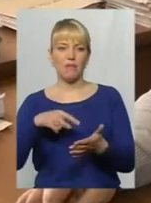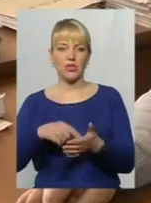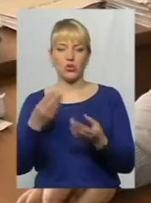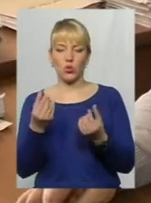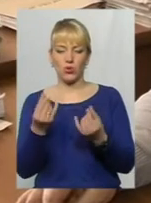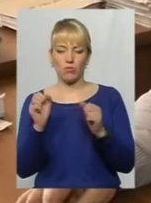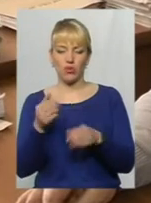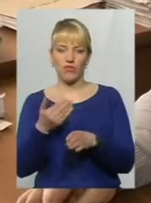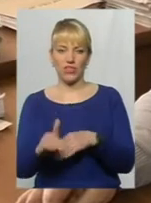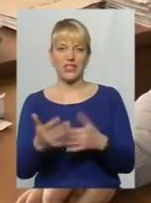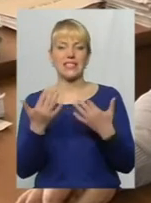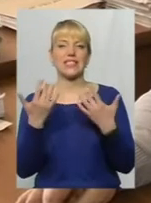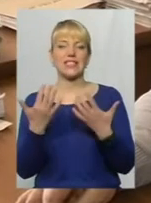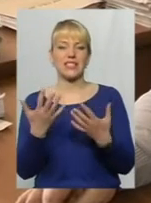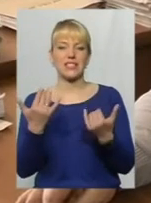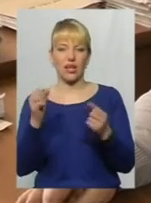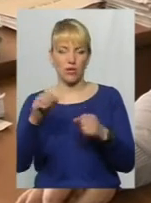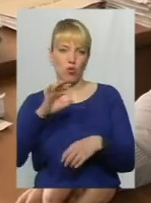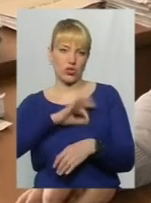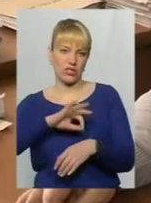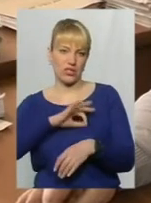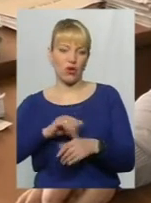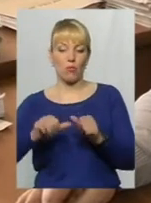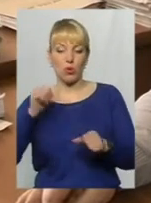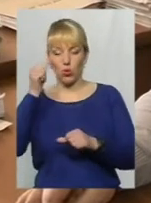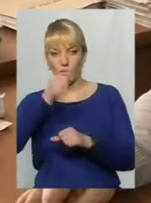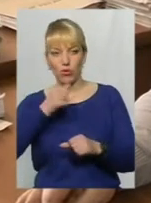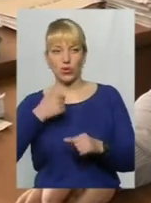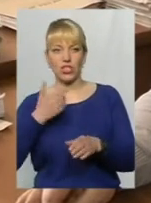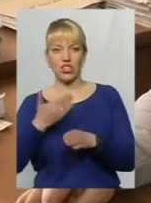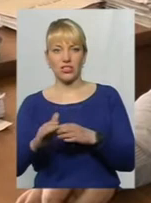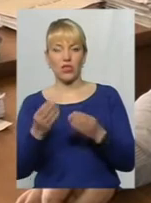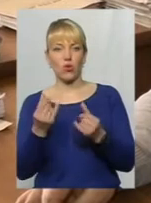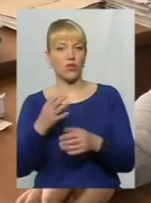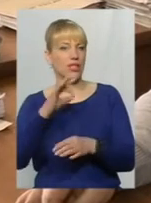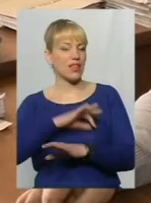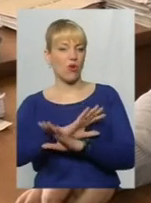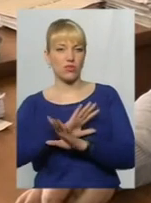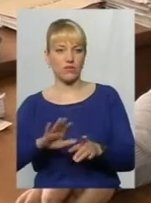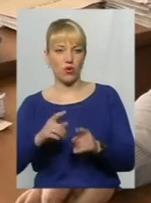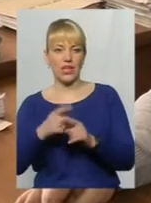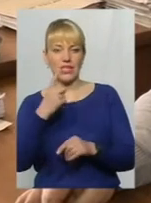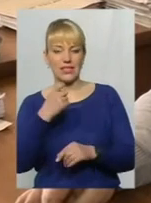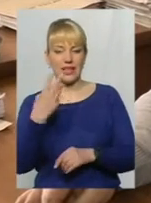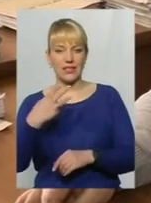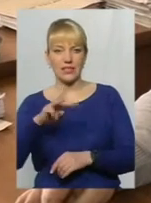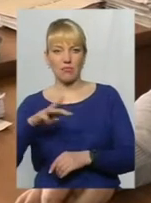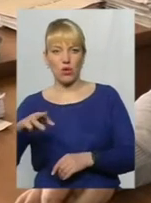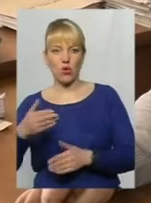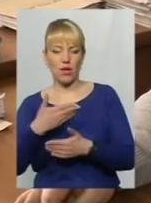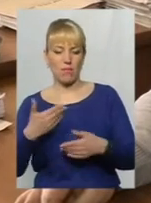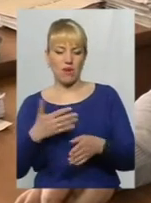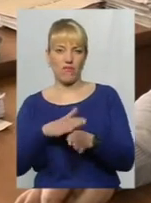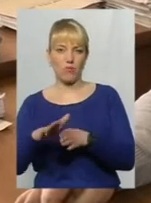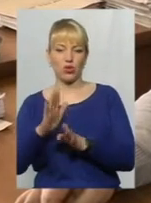виділити стільки, скільки ми зможемо освоїти. Минулому році ми частину коштів навіть не освоїли. Із 130 мільйонів ми виконали тільки на